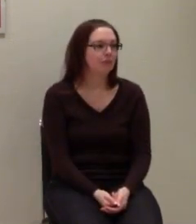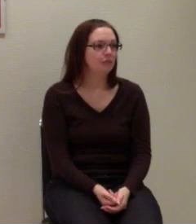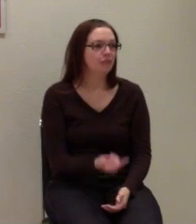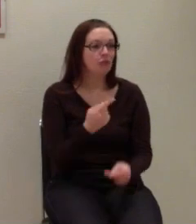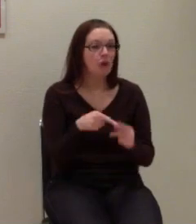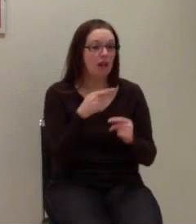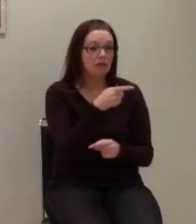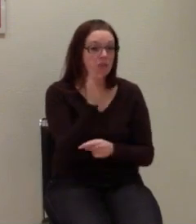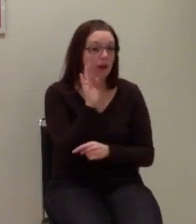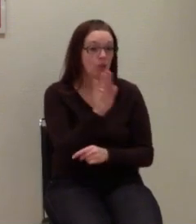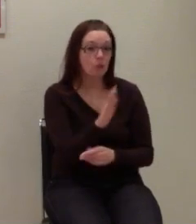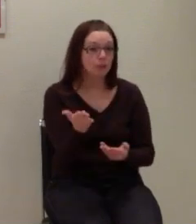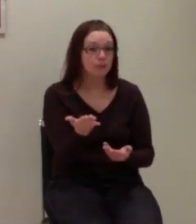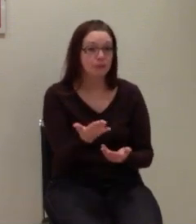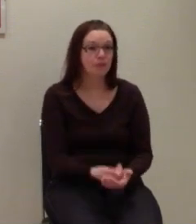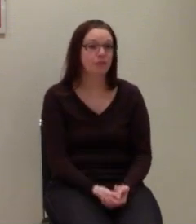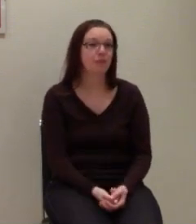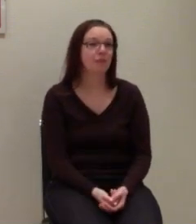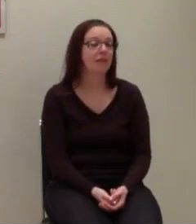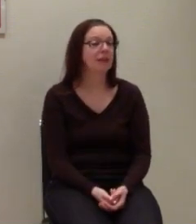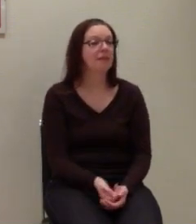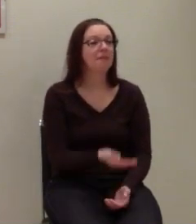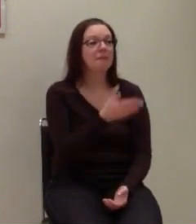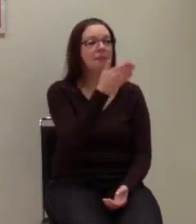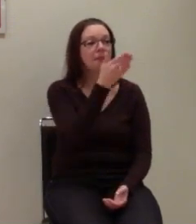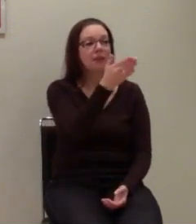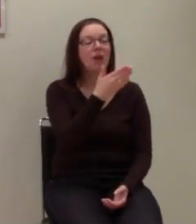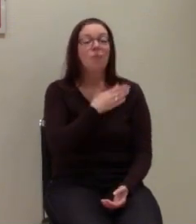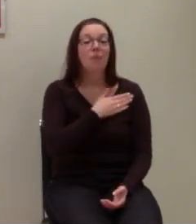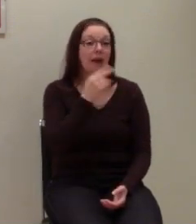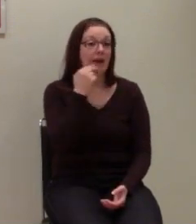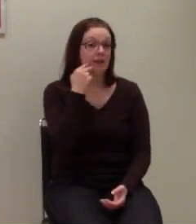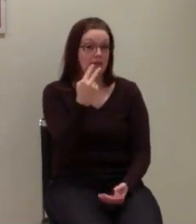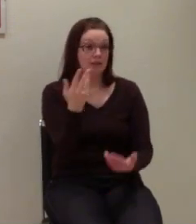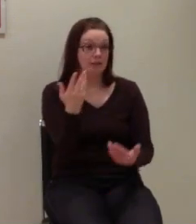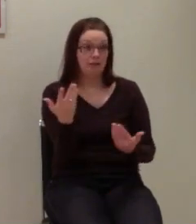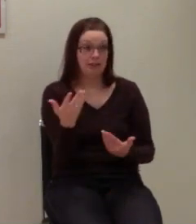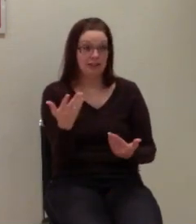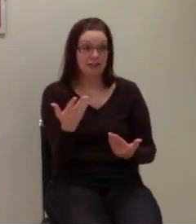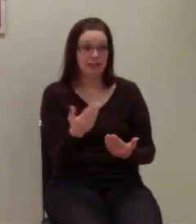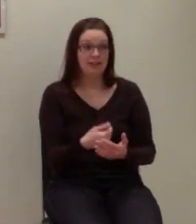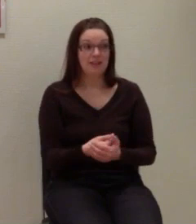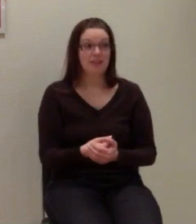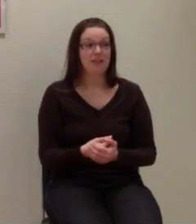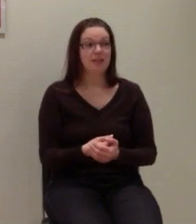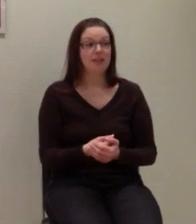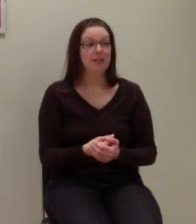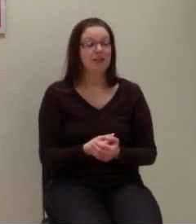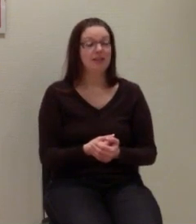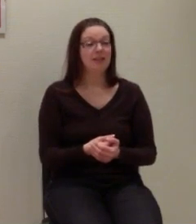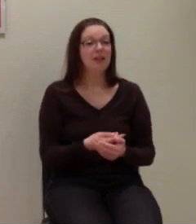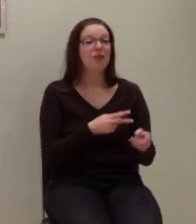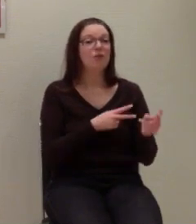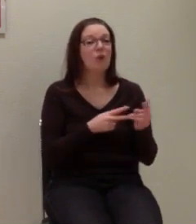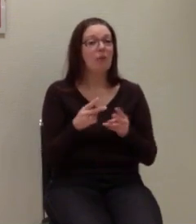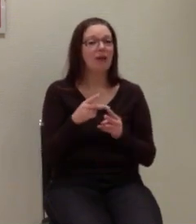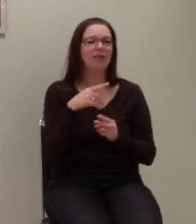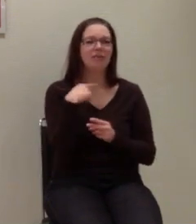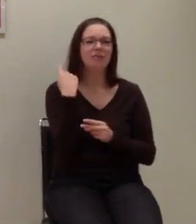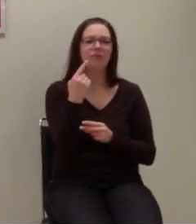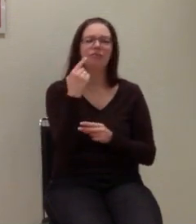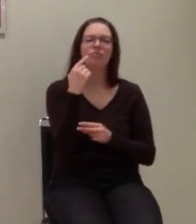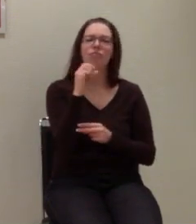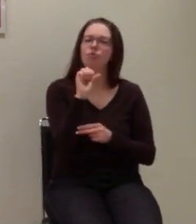anderen? Peter? Also aus meiner Sicht würde ich mal Folgendes sagen, der Ursprung dessen, weil wir Behindertenpolitik